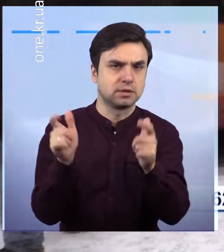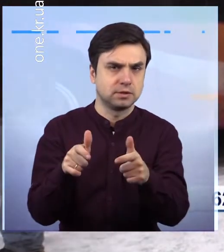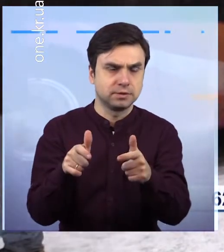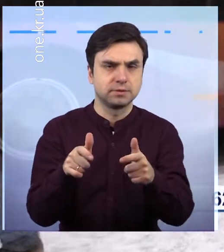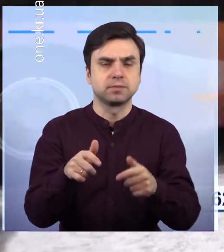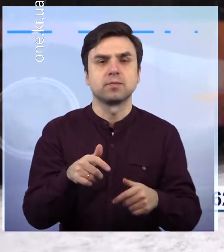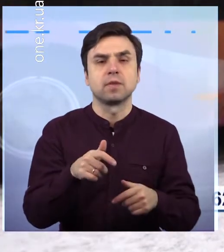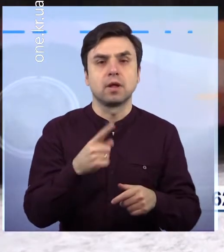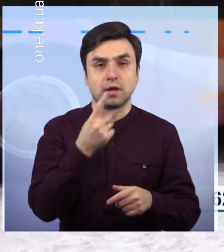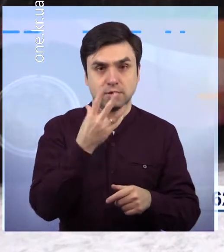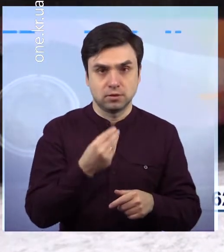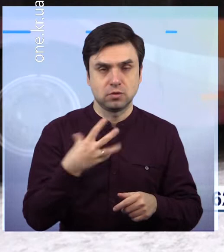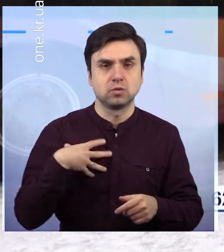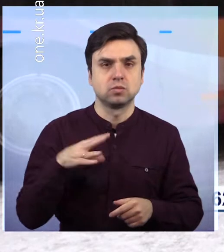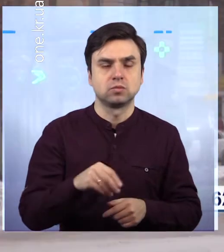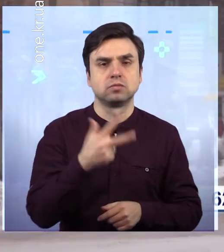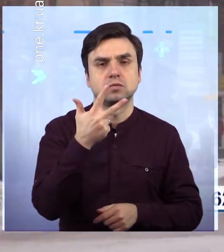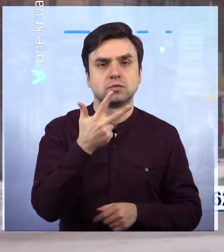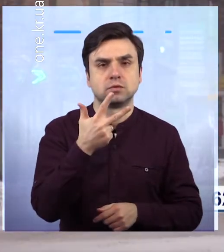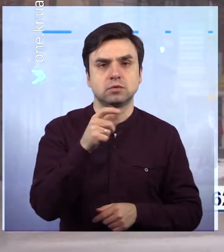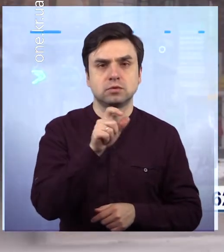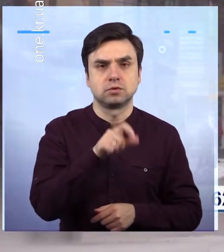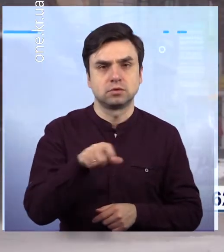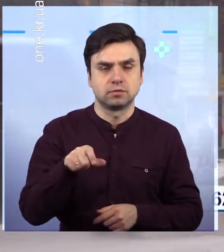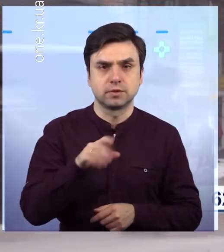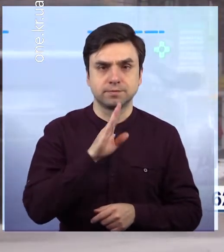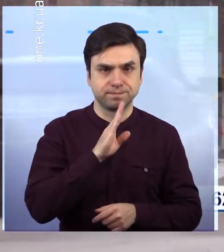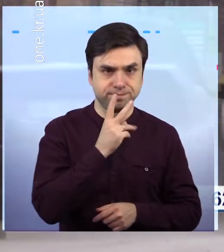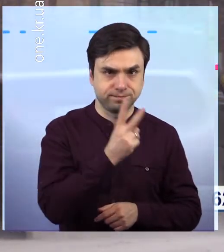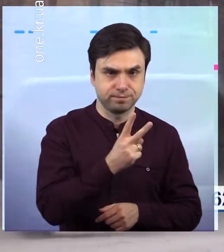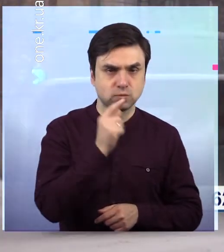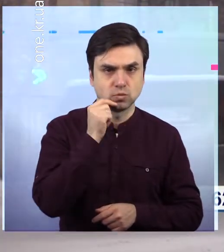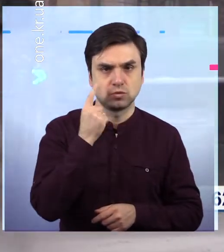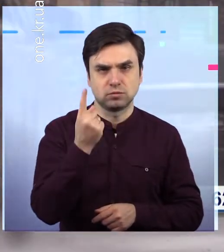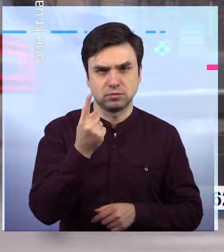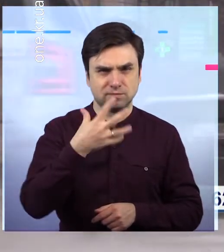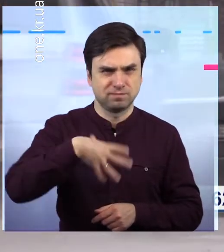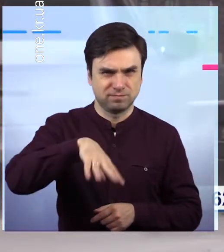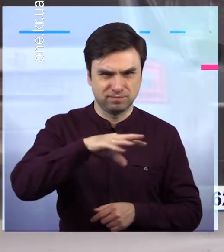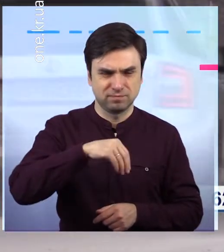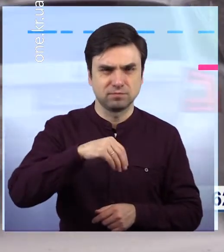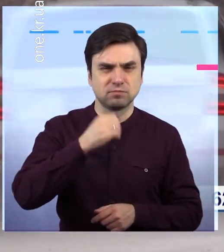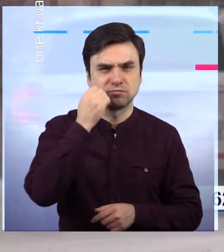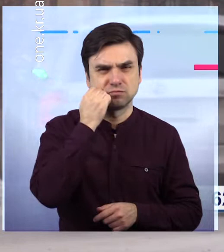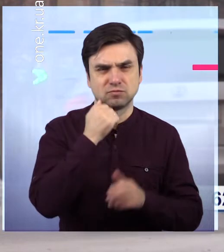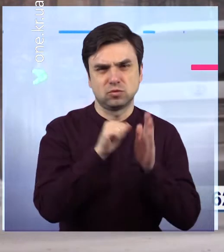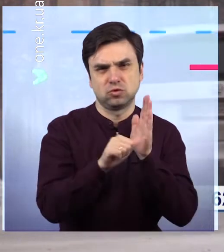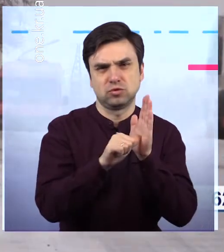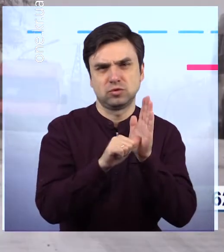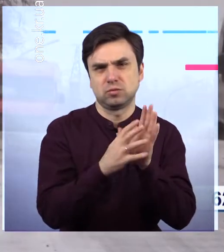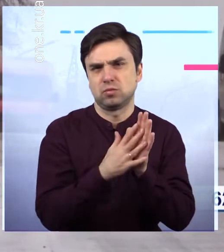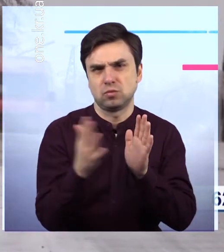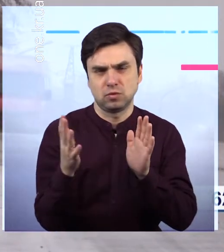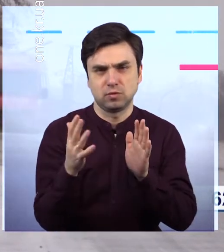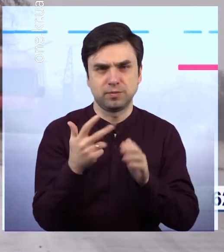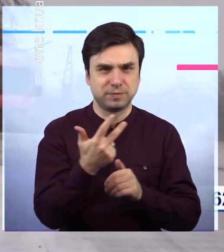зафіксованої три летальних випадки померли дві жінки та один чоловік. Всі у поважному віті, старші 60 років. У них